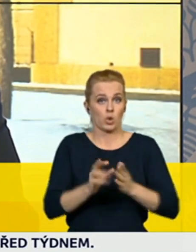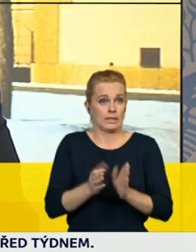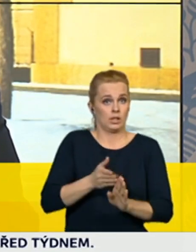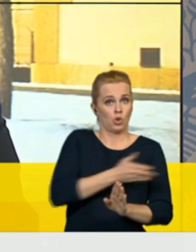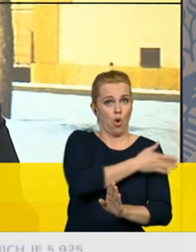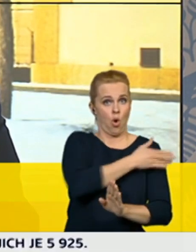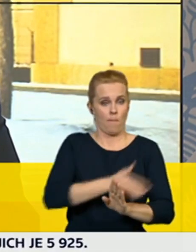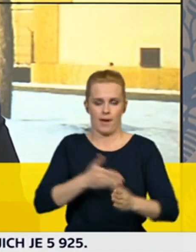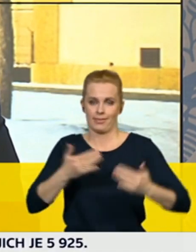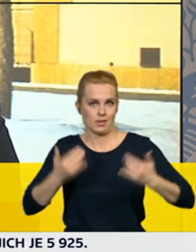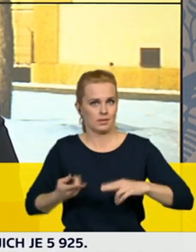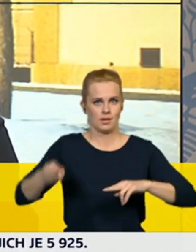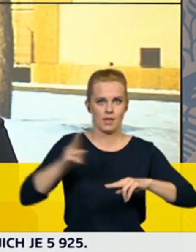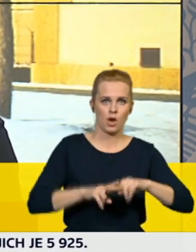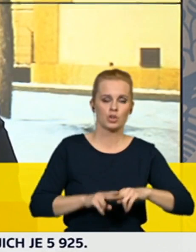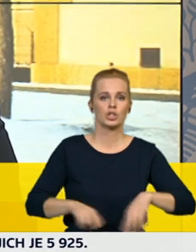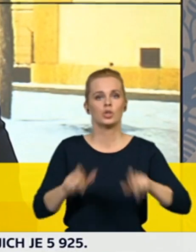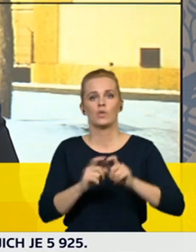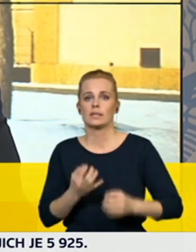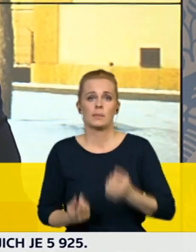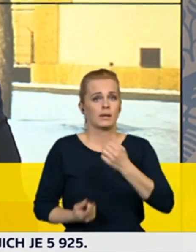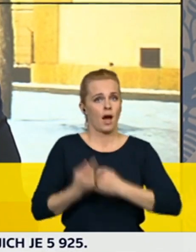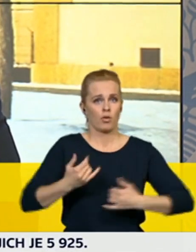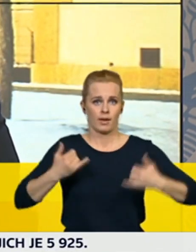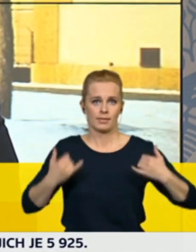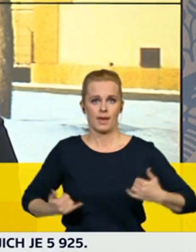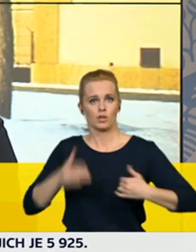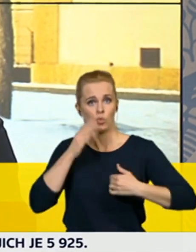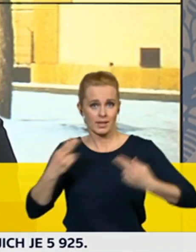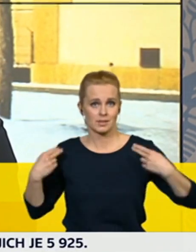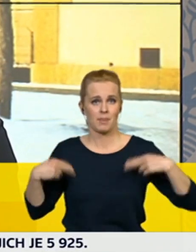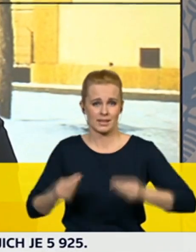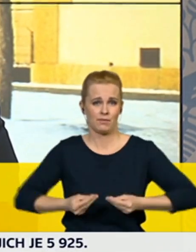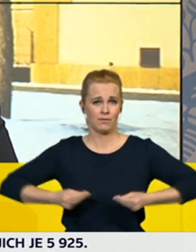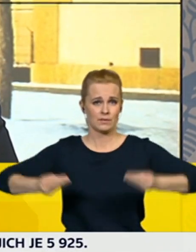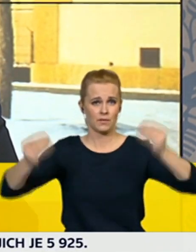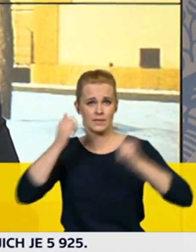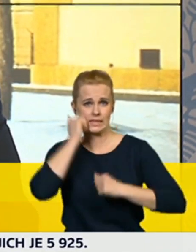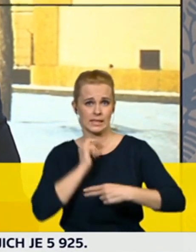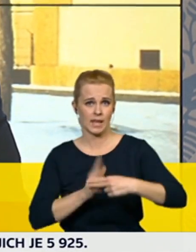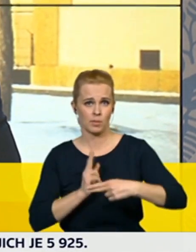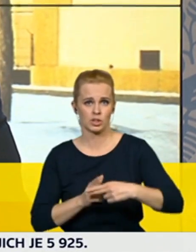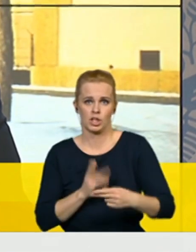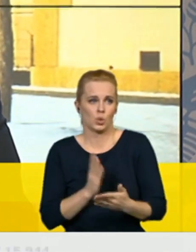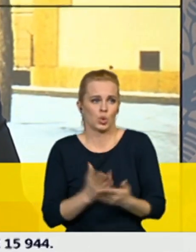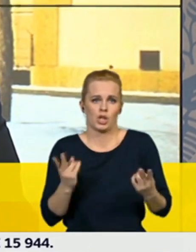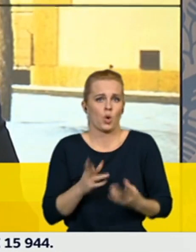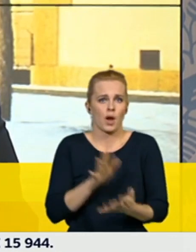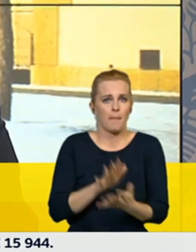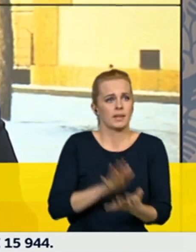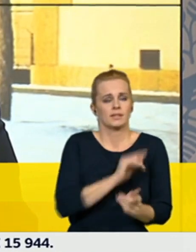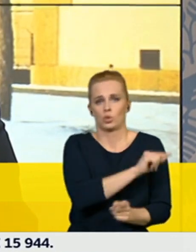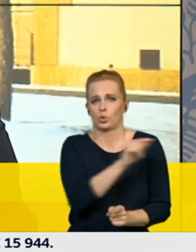případného nového rozvoje epidemie a těch fulzovkách startovacích kapacit. Natoměře,